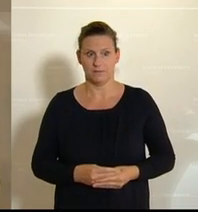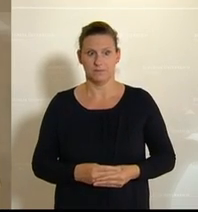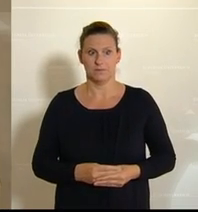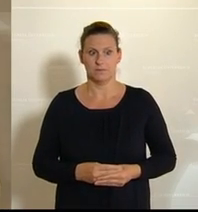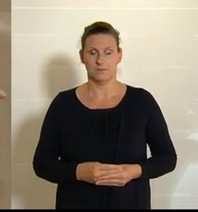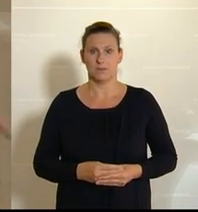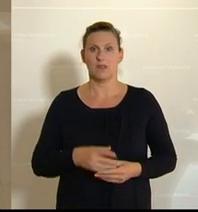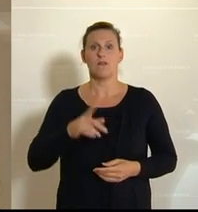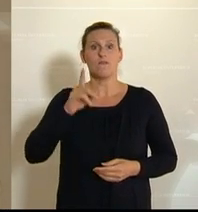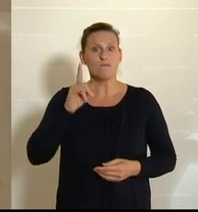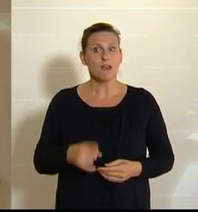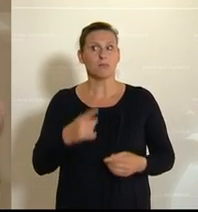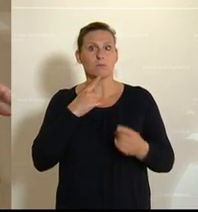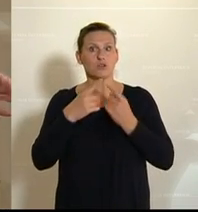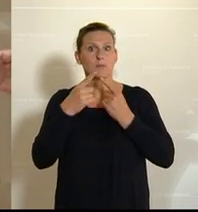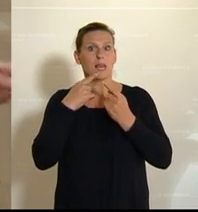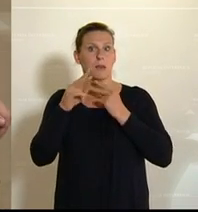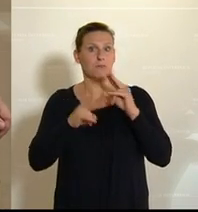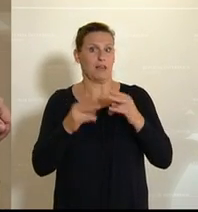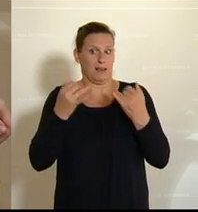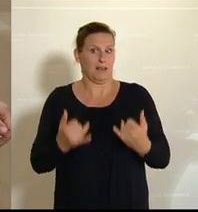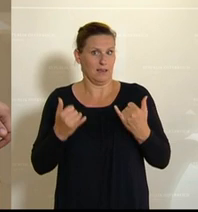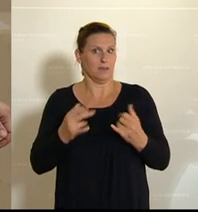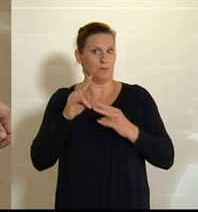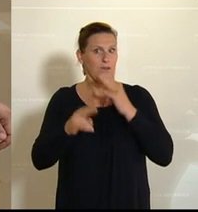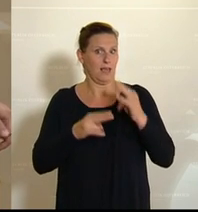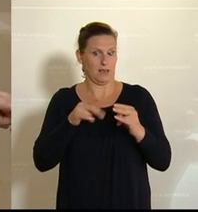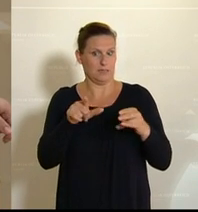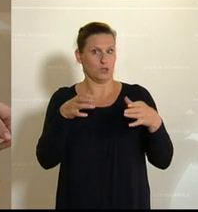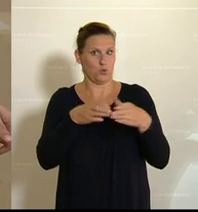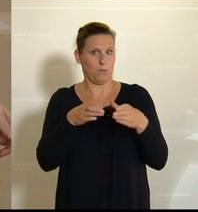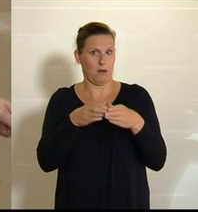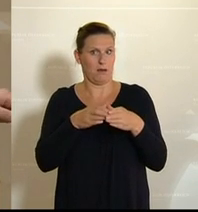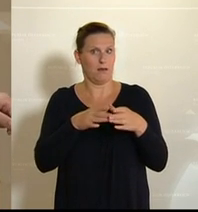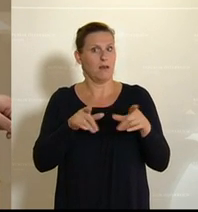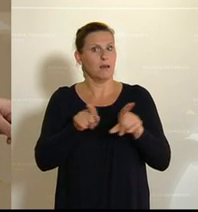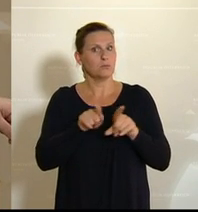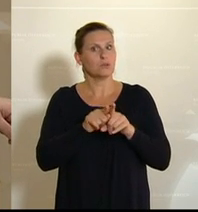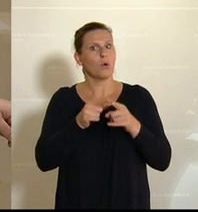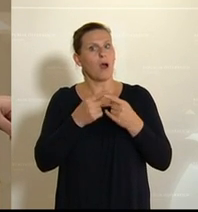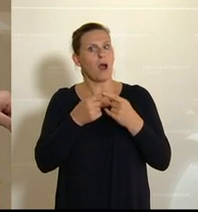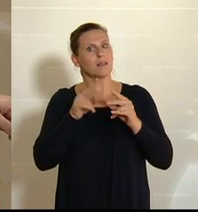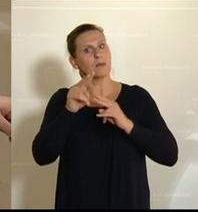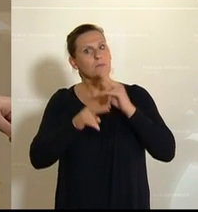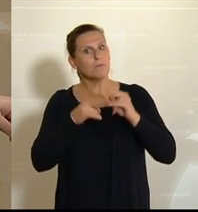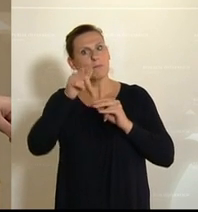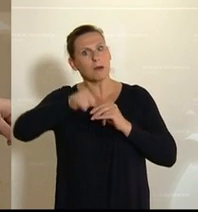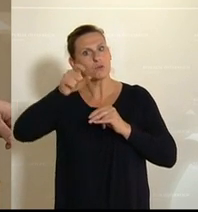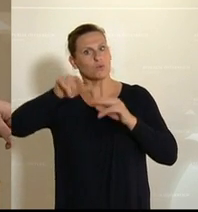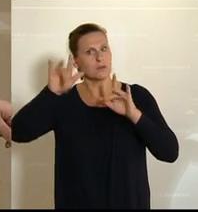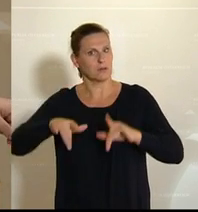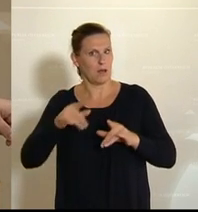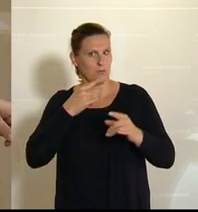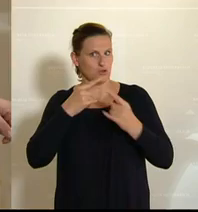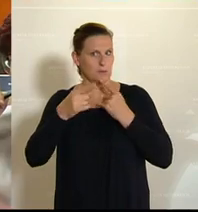Und wenn wir über Pflege reden, und das tun wir eben in diesem UG, dann müssen wir auch über andere Personen in der Pflege